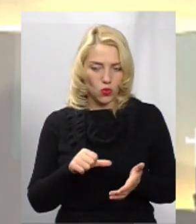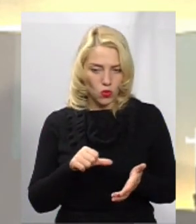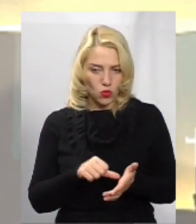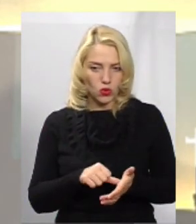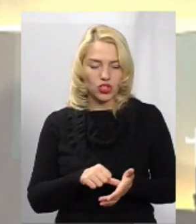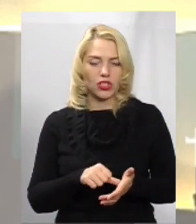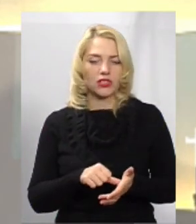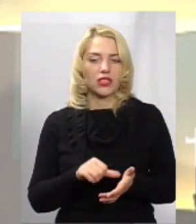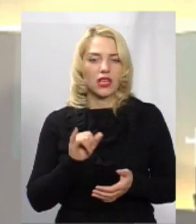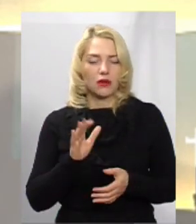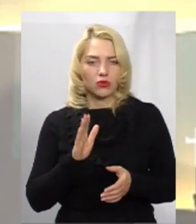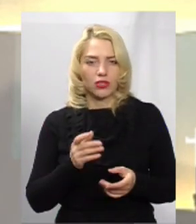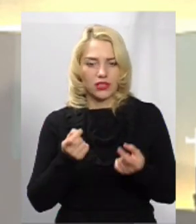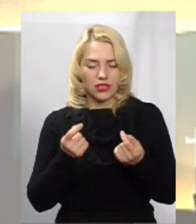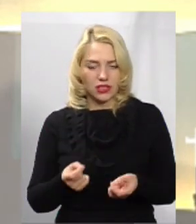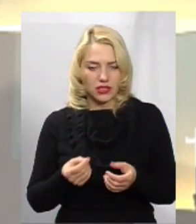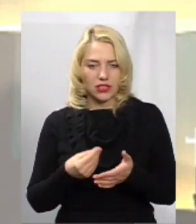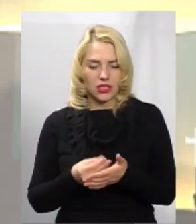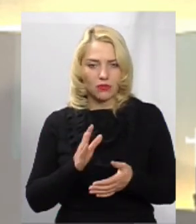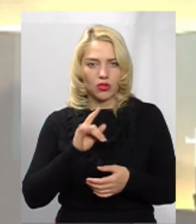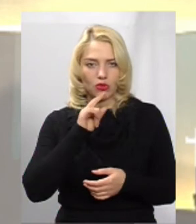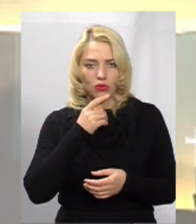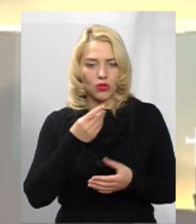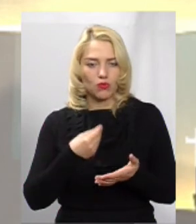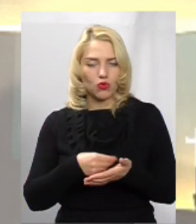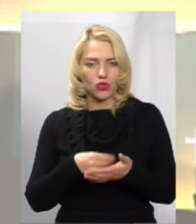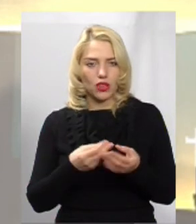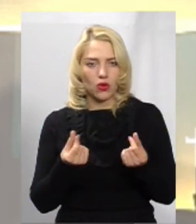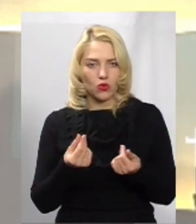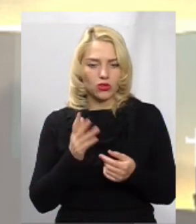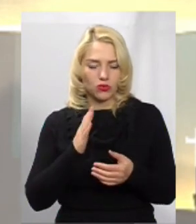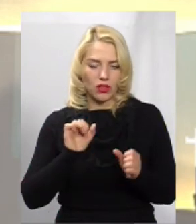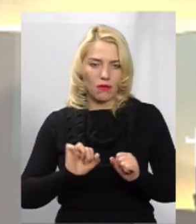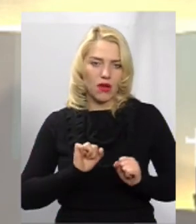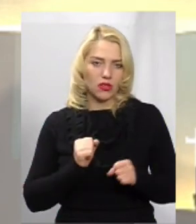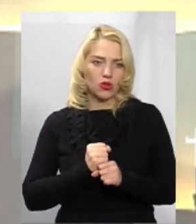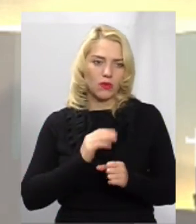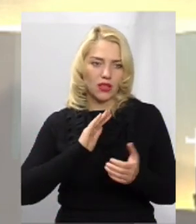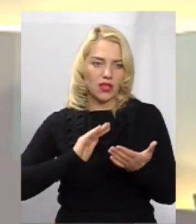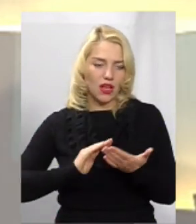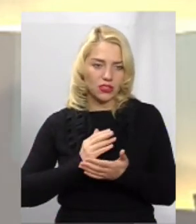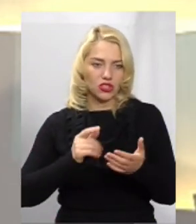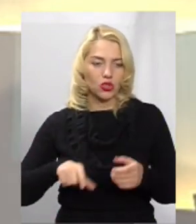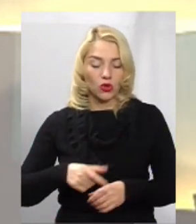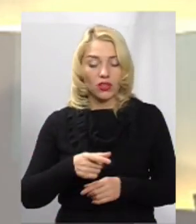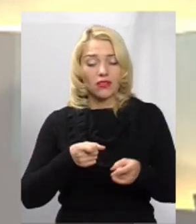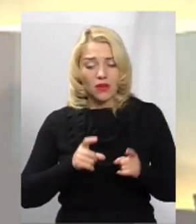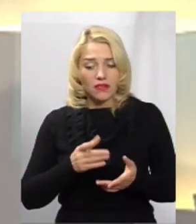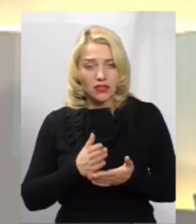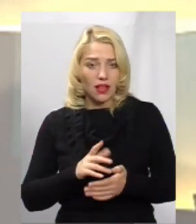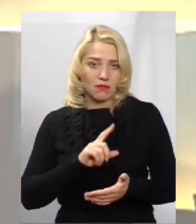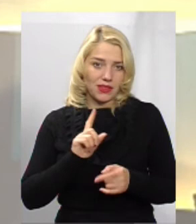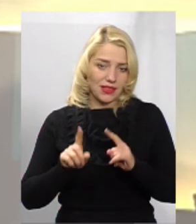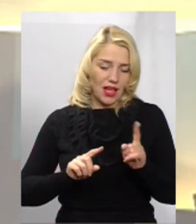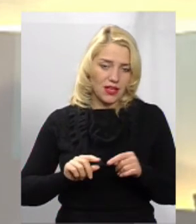економитиме бюджету, кошти і намагатиметься зробити дороги більш якісно. Насправді, питання є. Питання